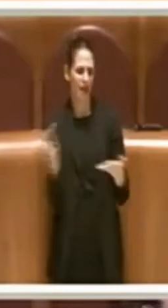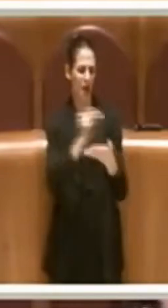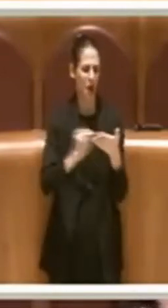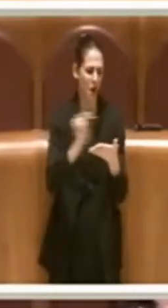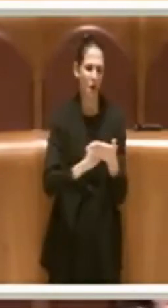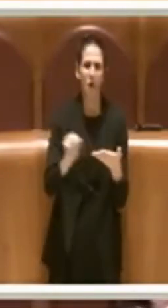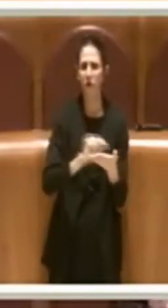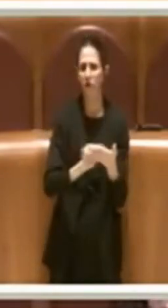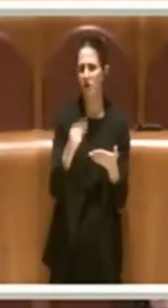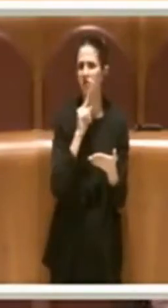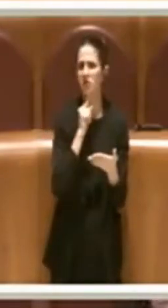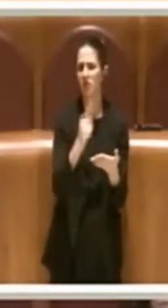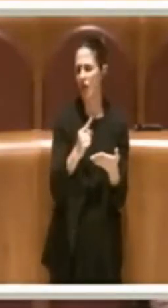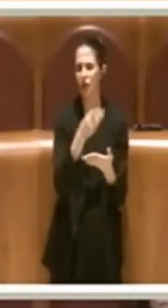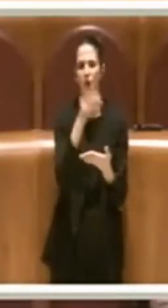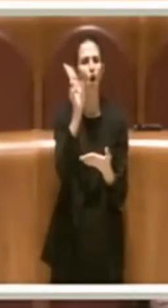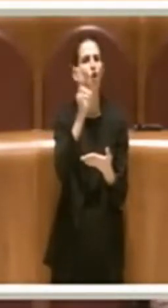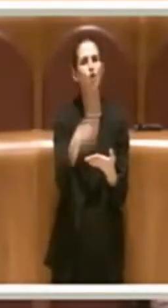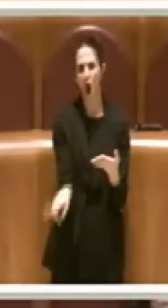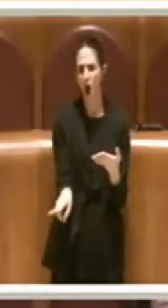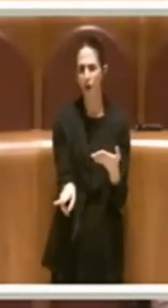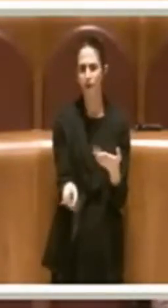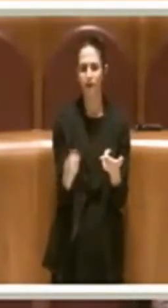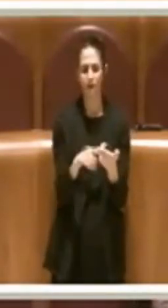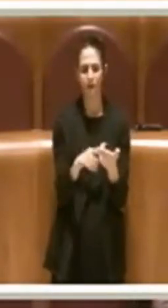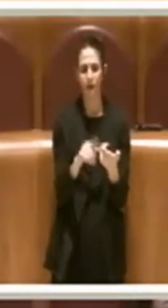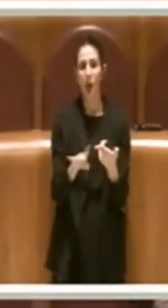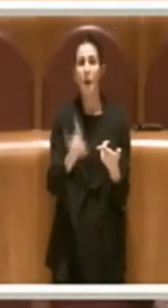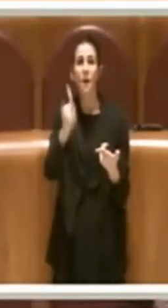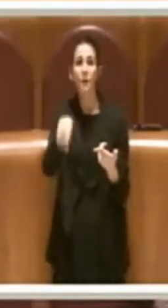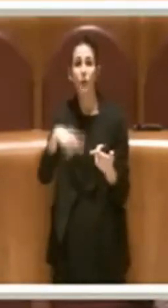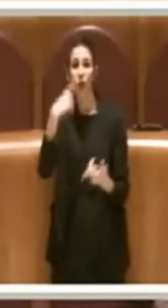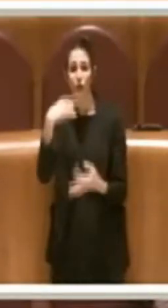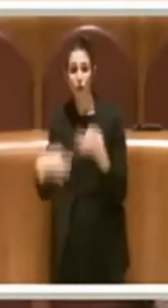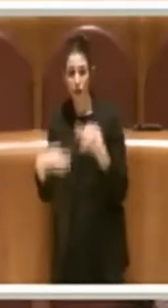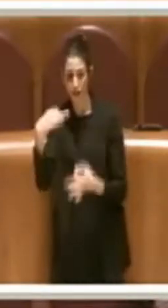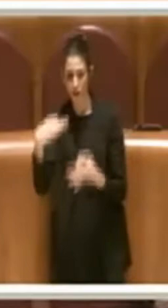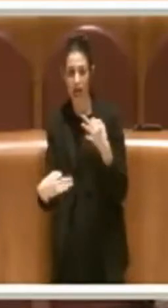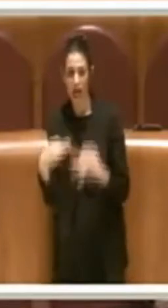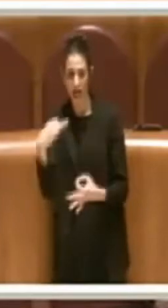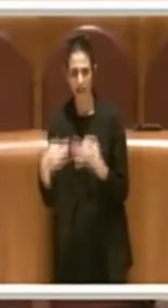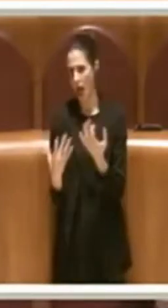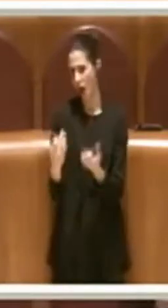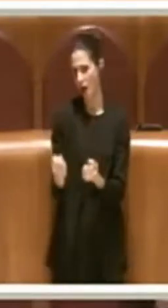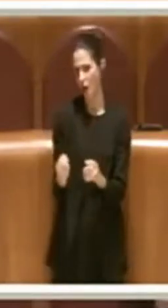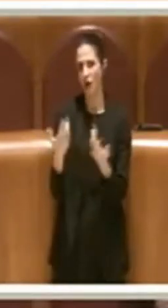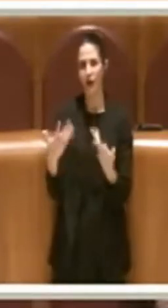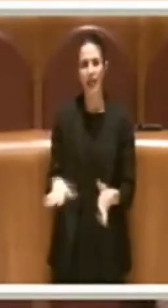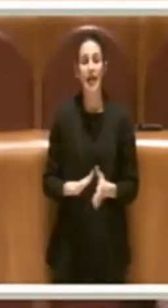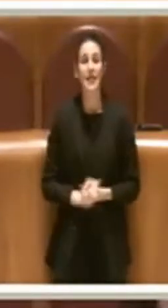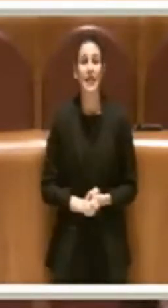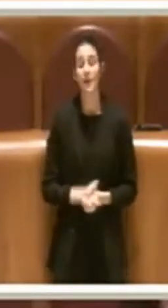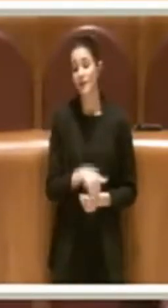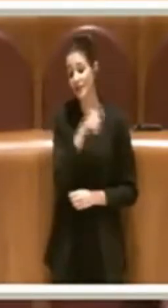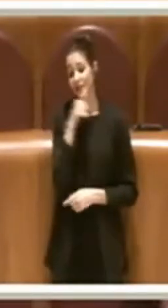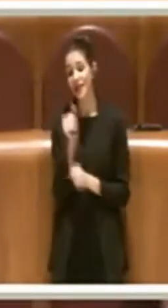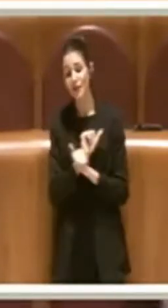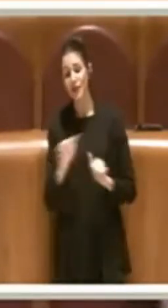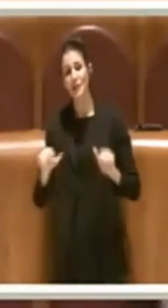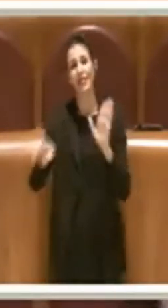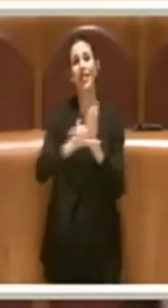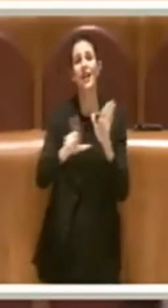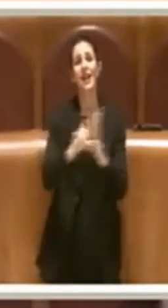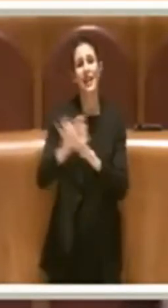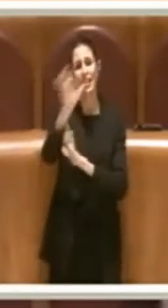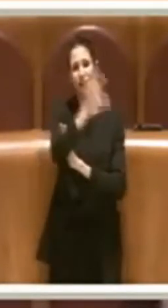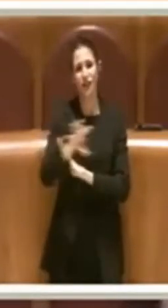dato parere negativo, e né neanche dalla giurisprudenza, consolidata oramai. Poi bastava dare un'occhiata alle leggi regionali per